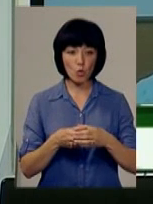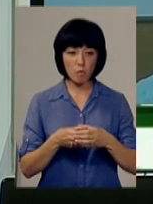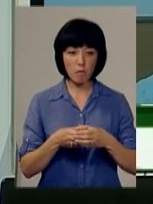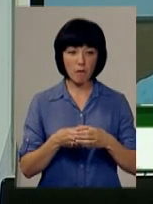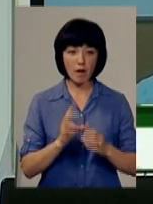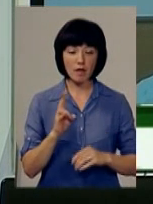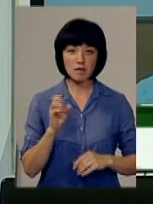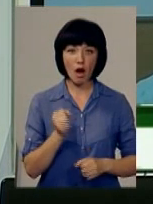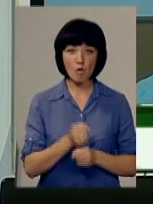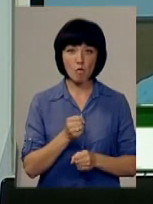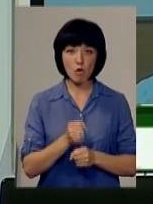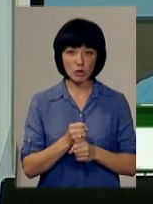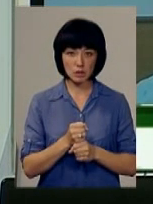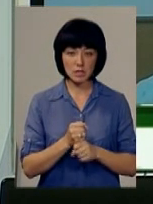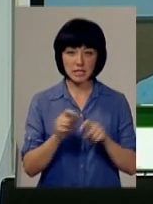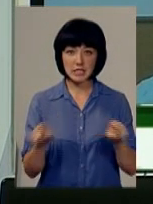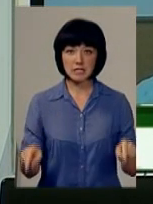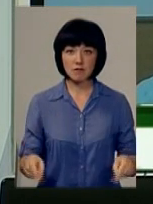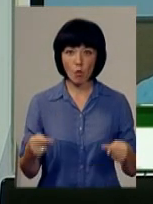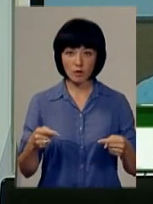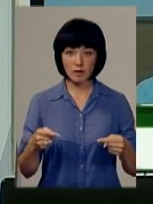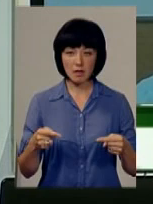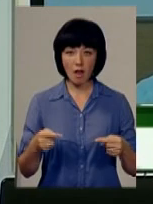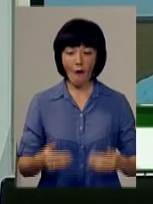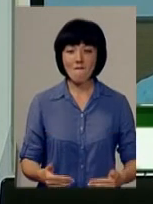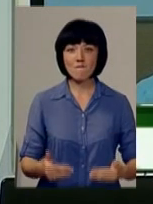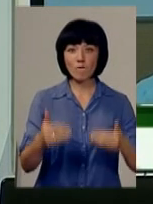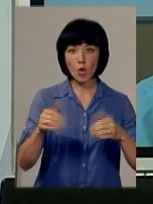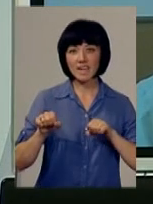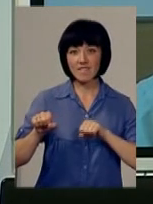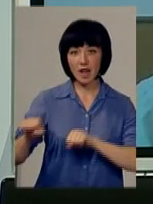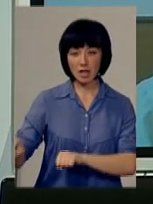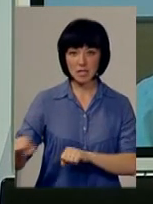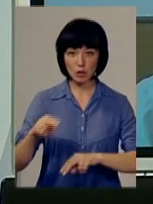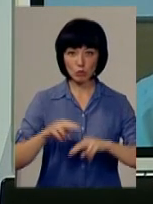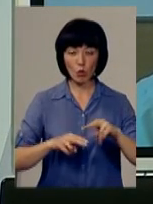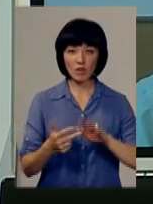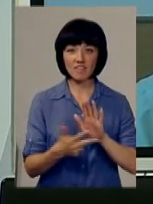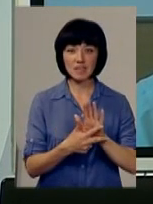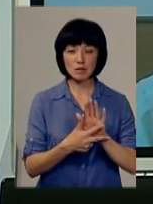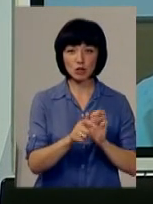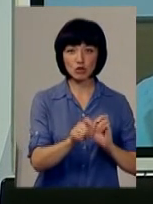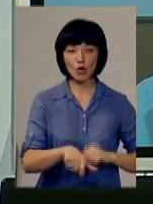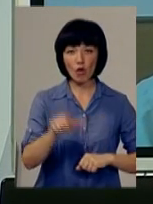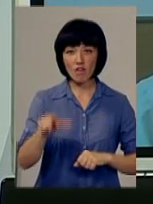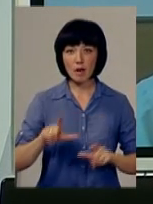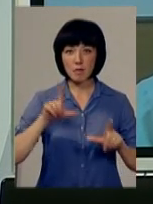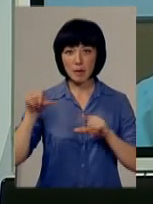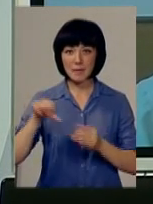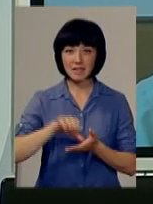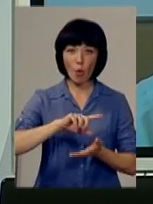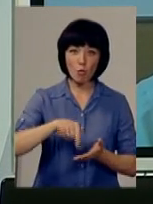на роботи з створення фортифікаційних споруд. Це вісім чоловік, які поїхали, представники